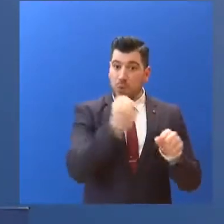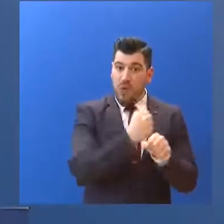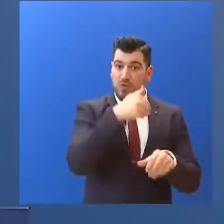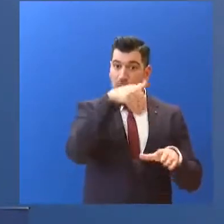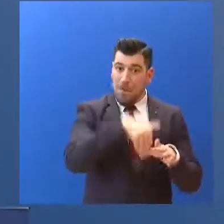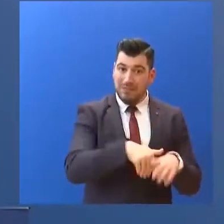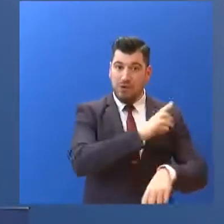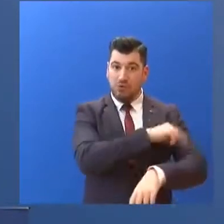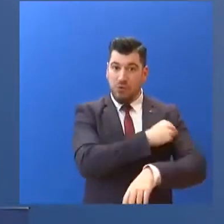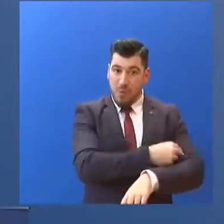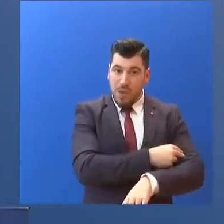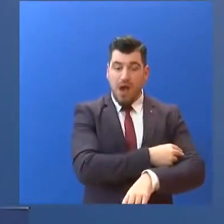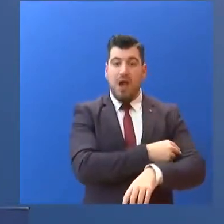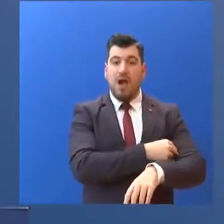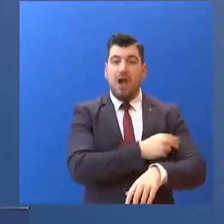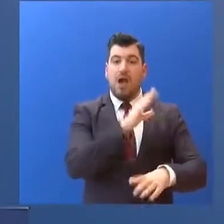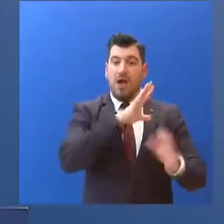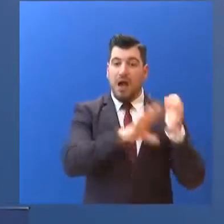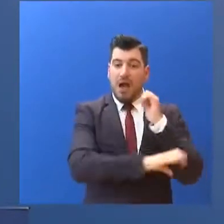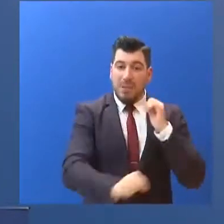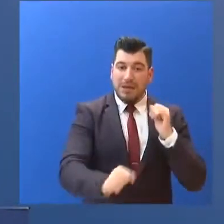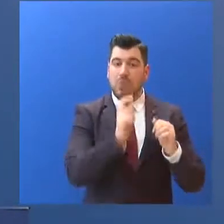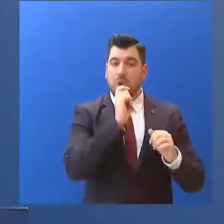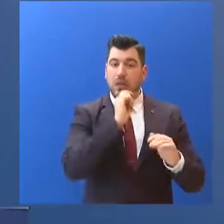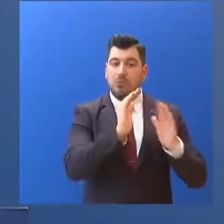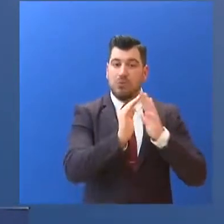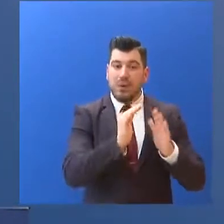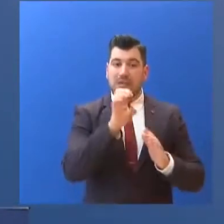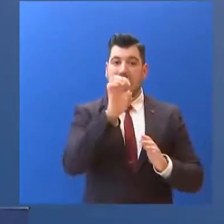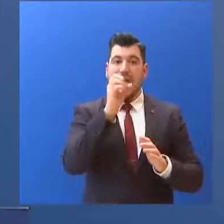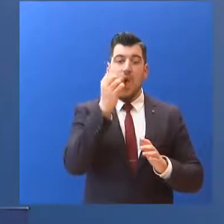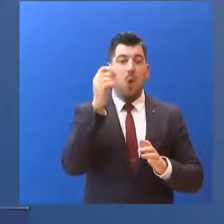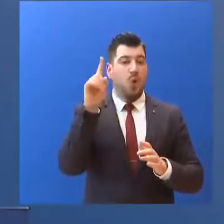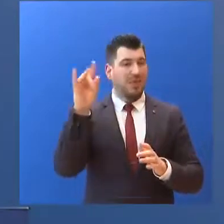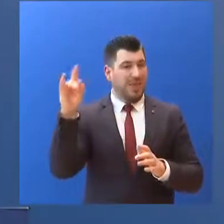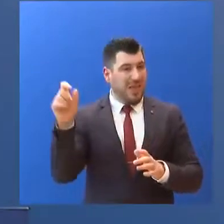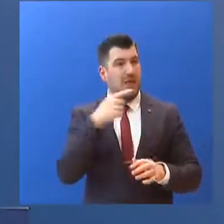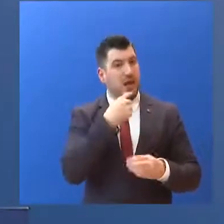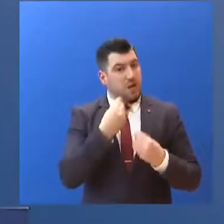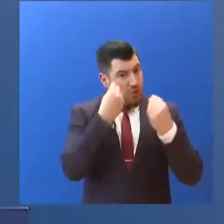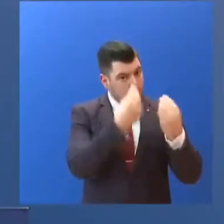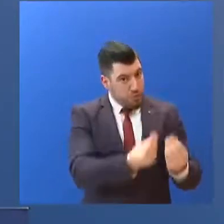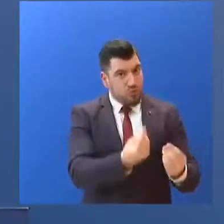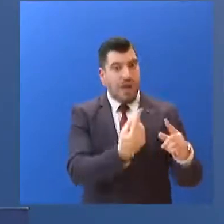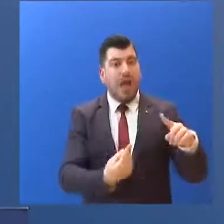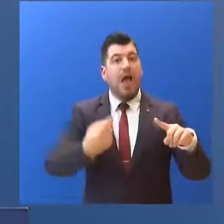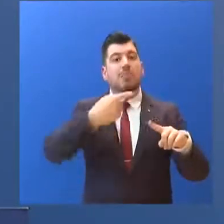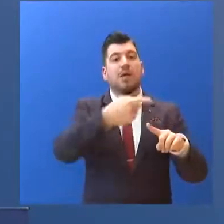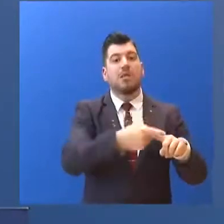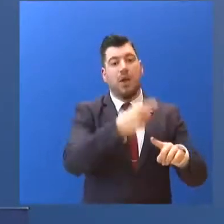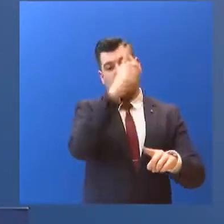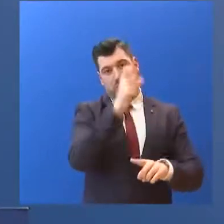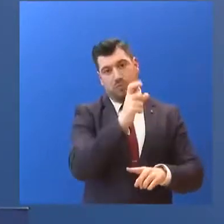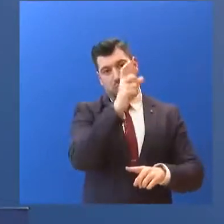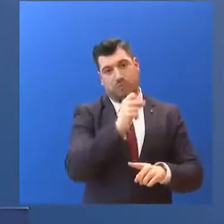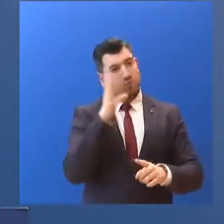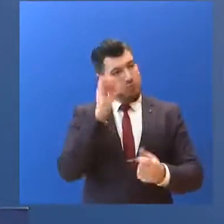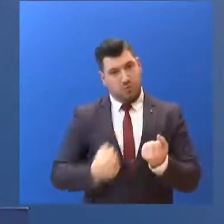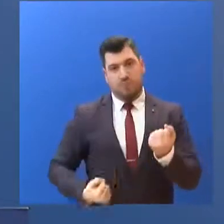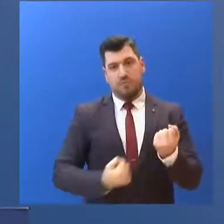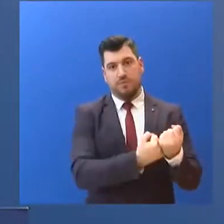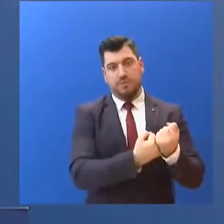υγείας... σύν την Γραμματεία Πολιτικής Προστασίας φυσικά... που θα ενισχυθούν με αυτή την έκτακτη βοήθεια.